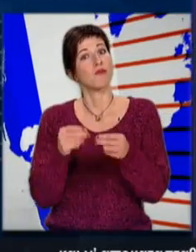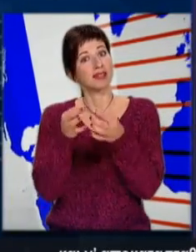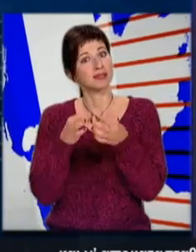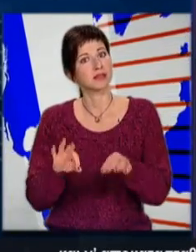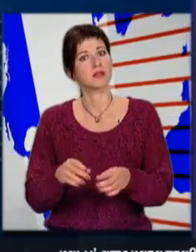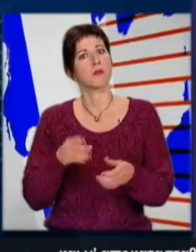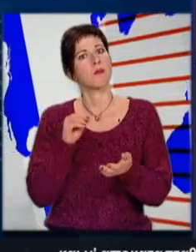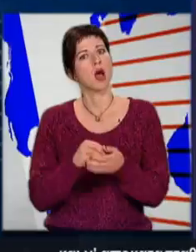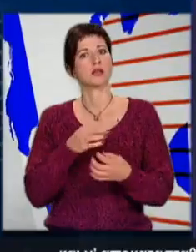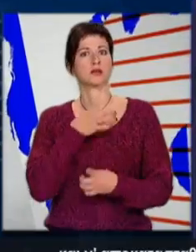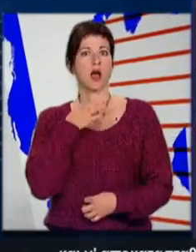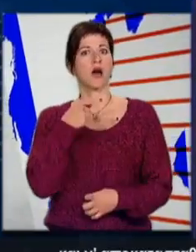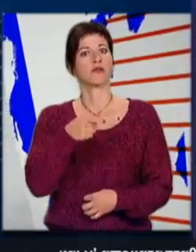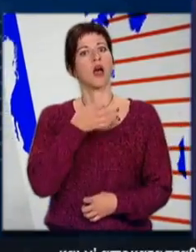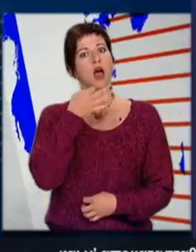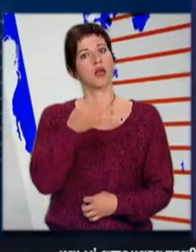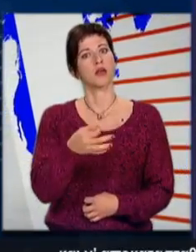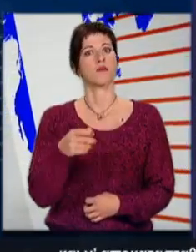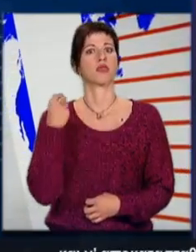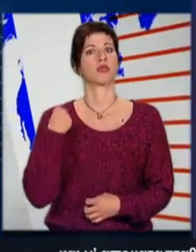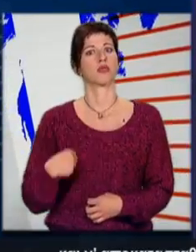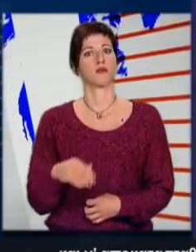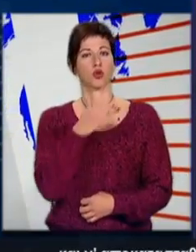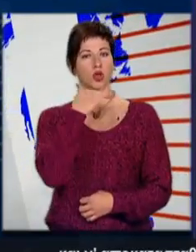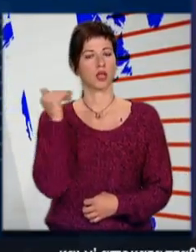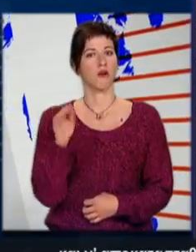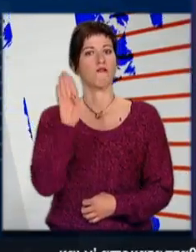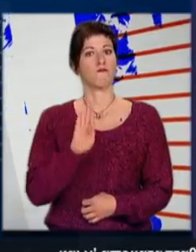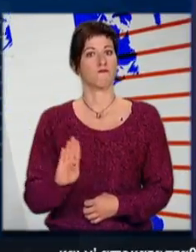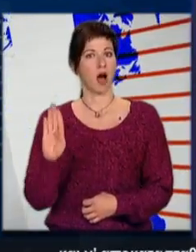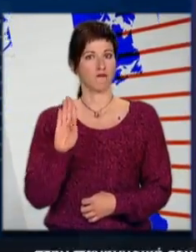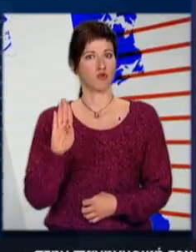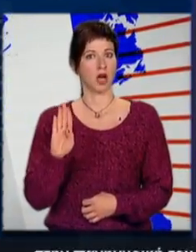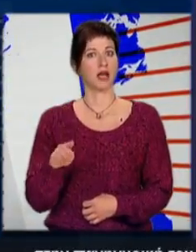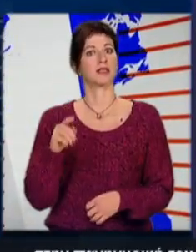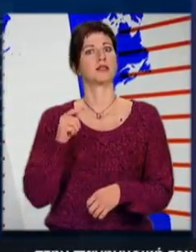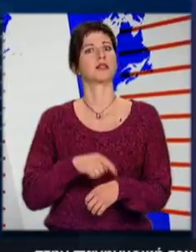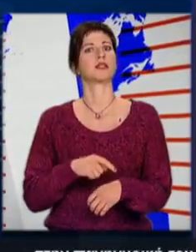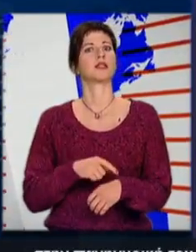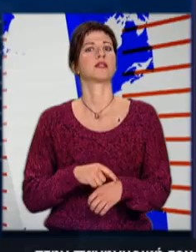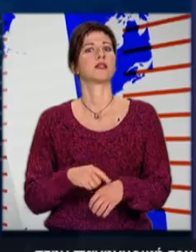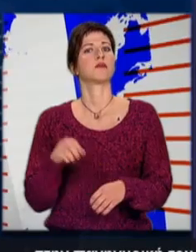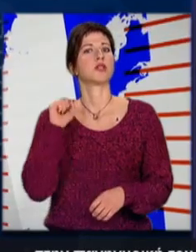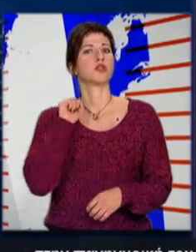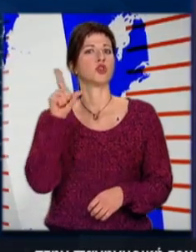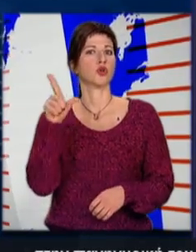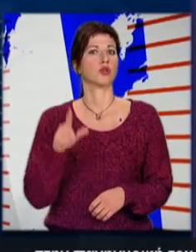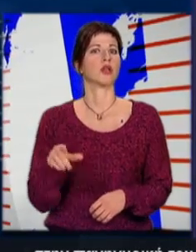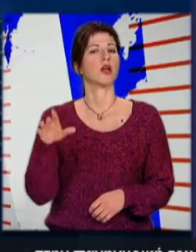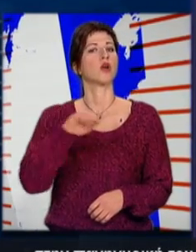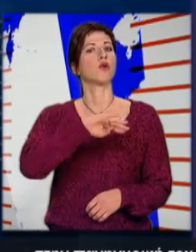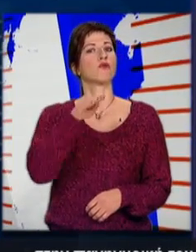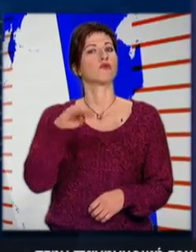αποκατασταθεί η αξιοπρέπεια». Αυτό τον είσε χαρακτηριστικά ο Δημαρχός Χανίων, Τάσος Βάμβουκας, στην πανηγυρική του ομιλία στο